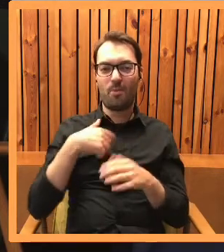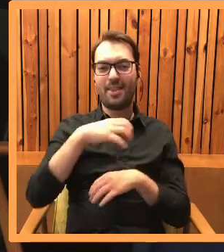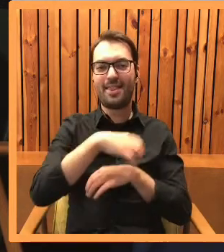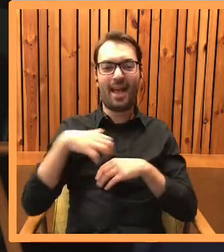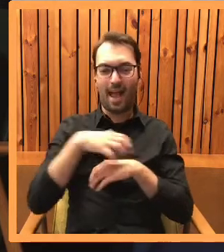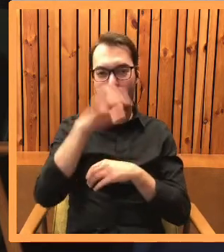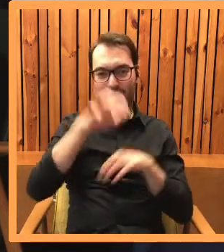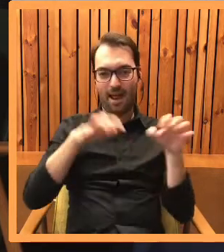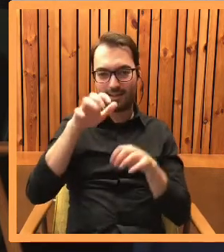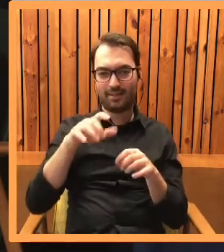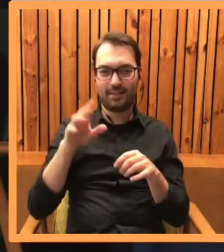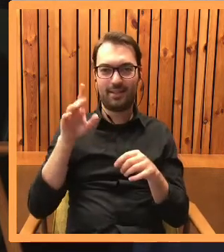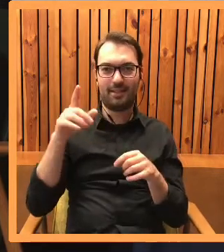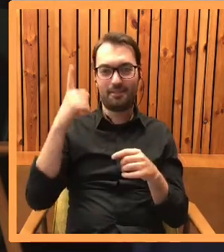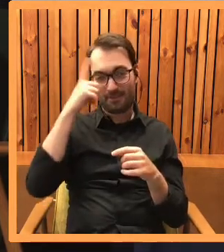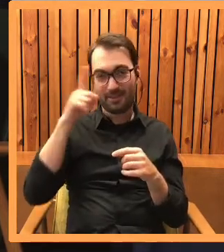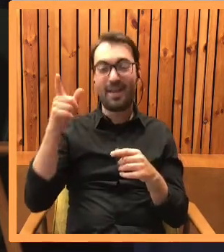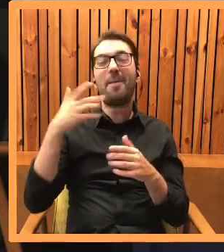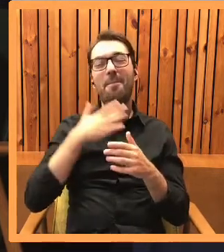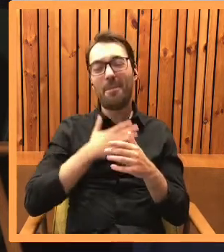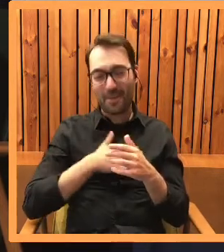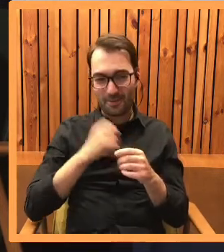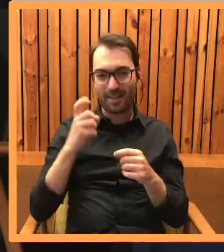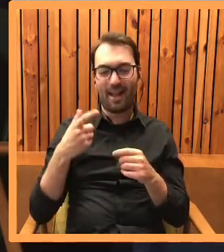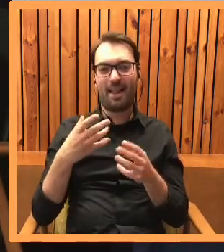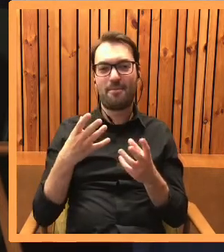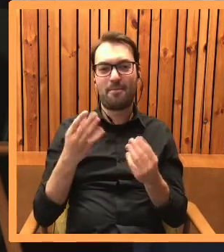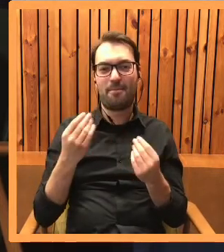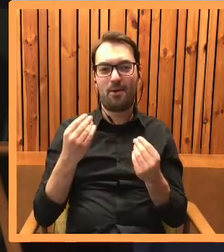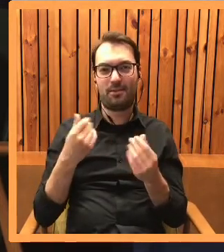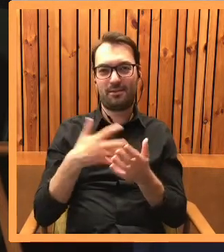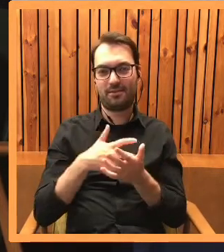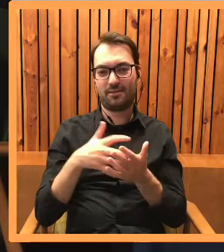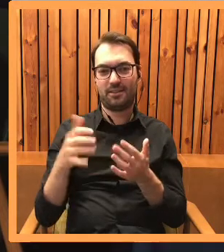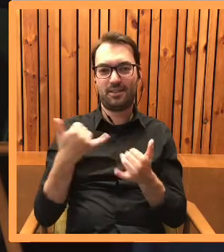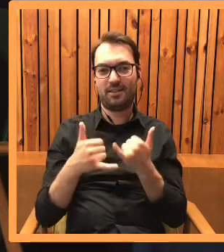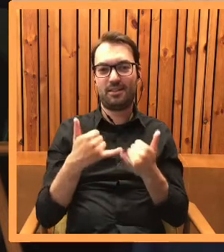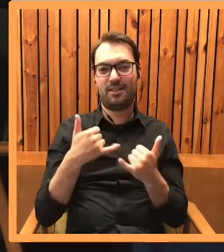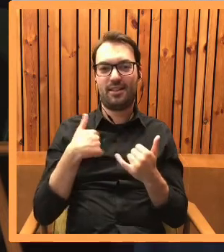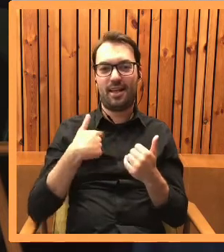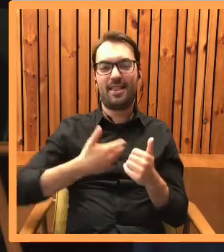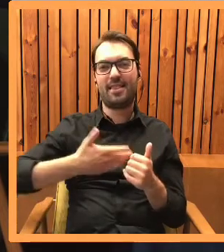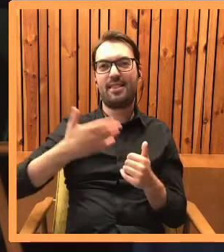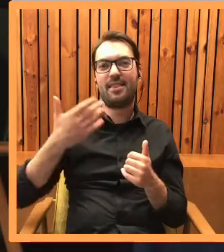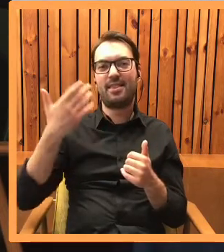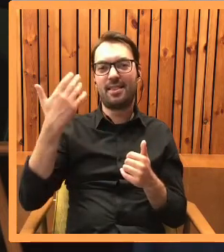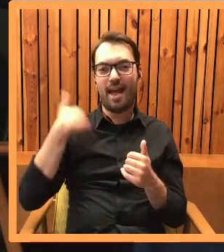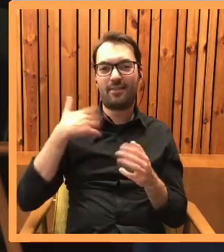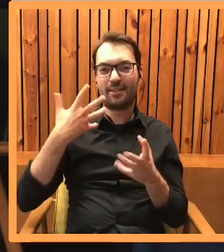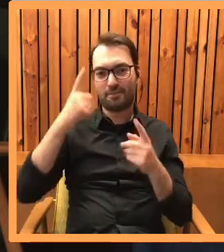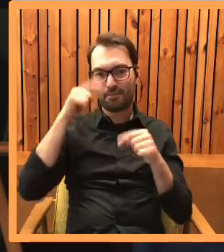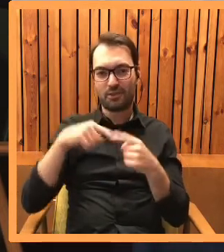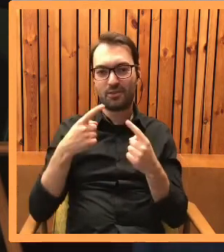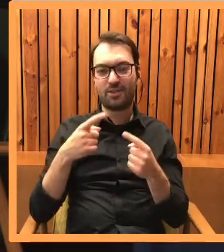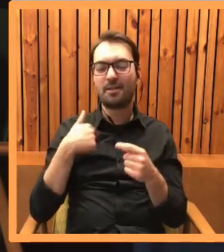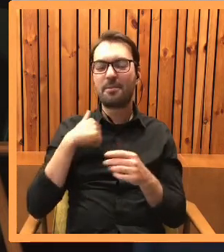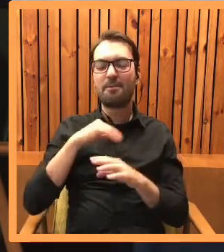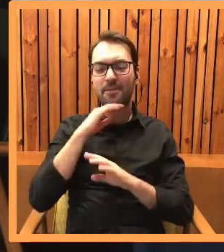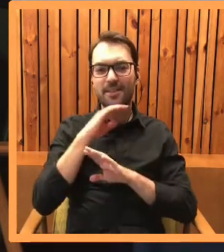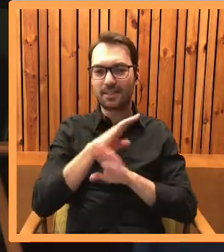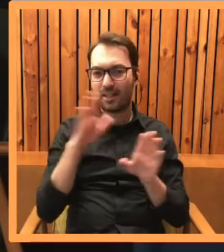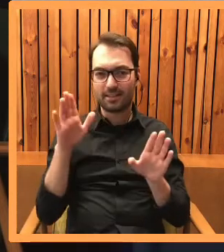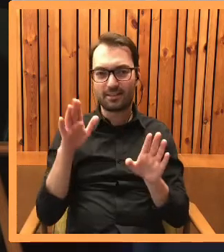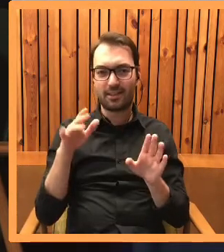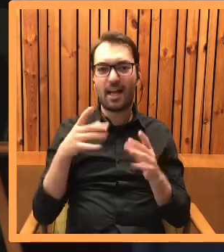korzystał. Było to naprawdę miłe z jej strony, ale nie wiem po co wydawała pieniądze, skoro od dawna usiłowałem ją przekonać, że w zupełności